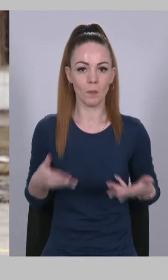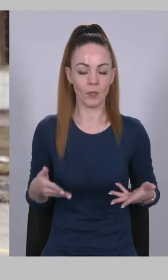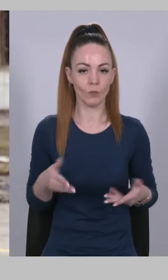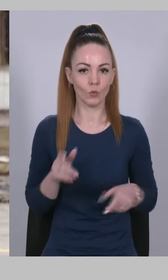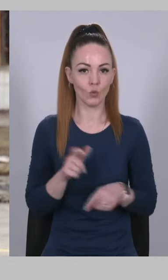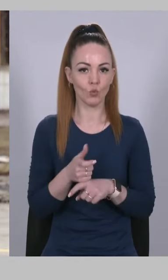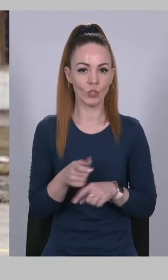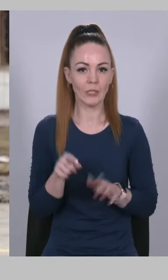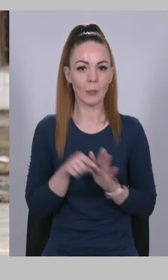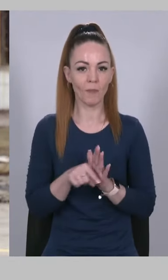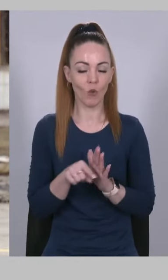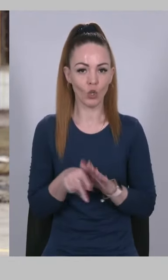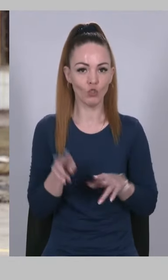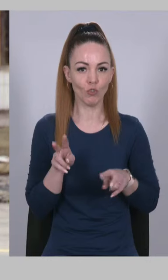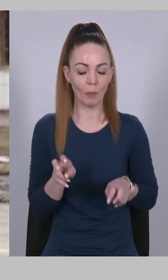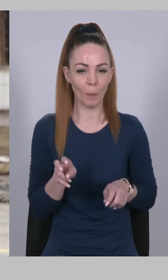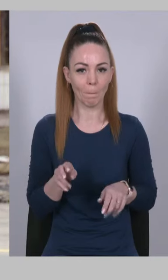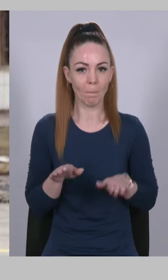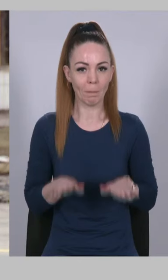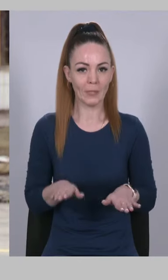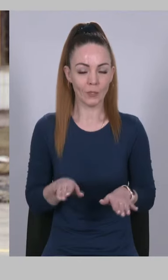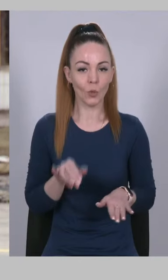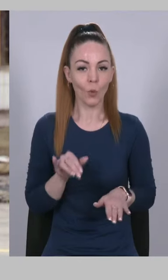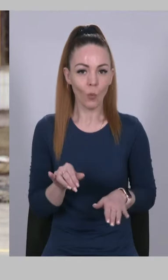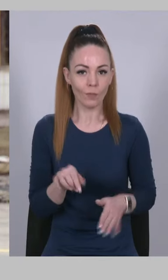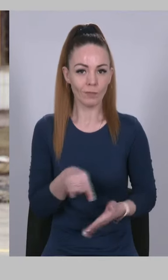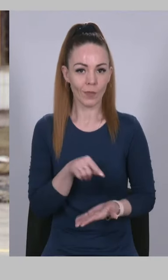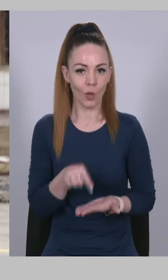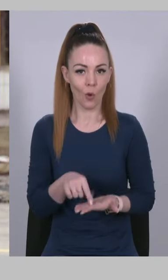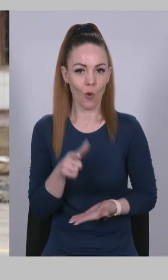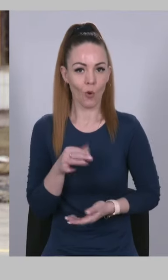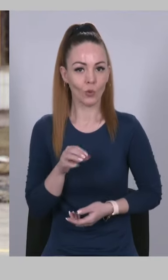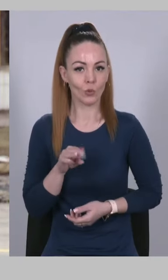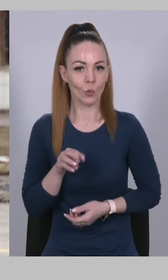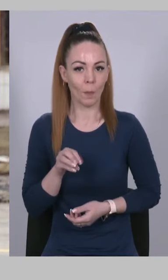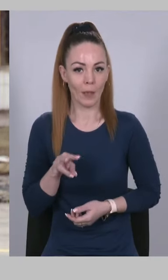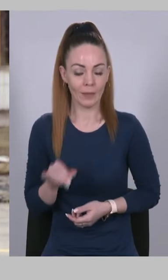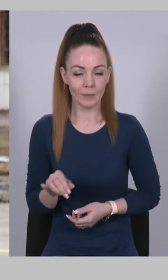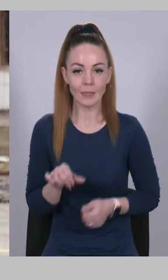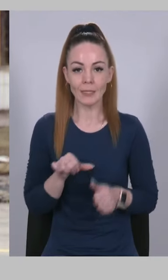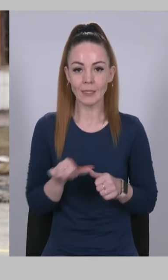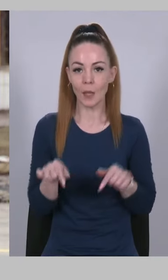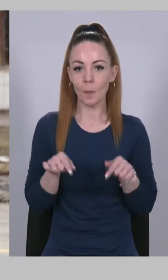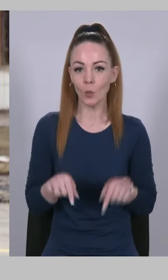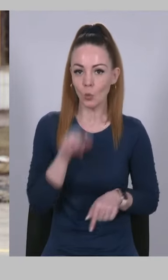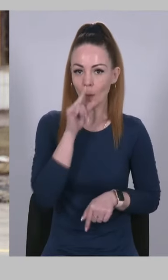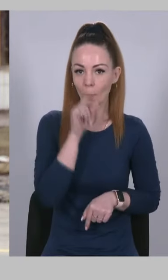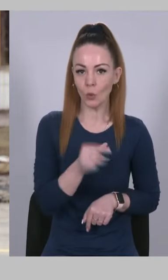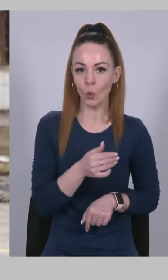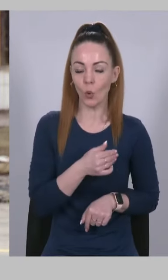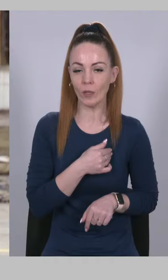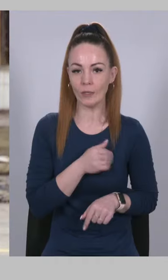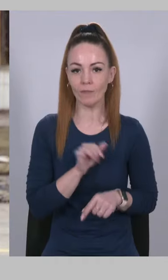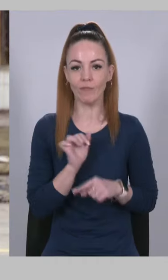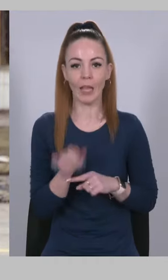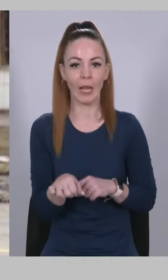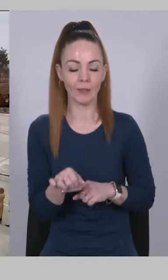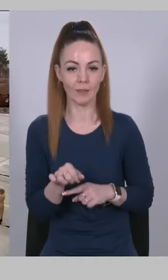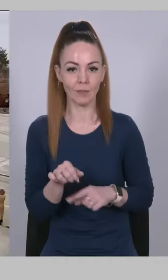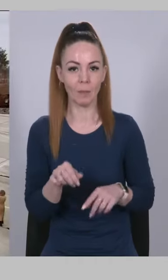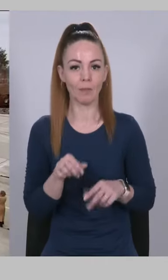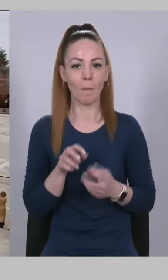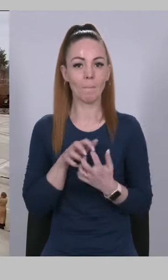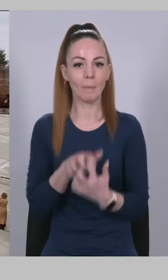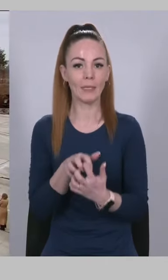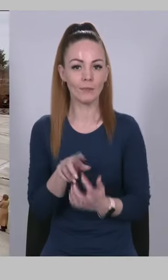символічному місці у Гостомелі Саме тут Путін хотів виграти битву за нашу столицю